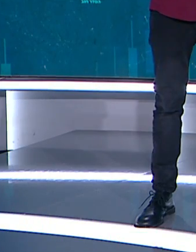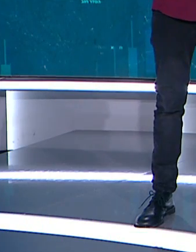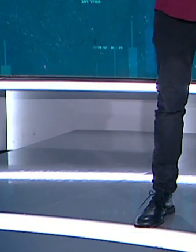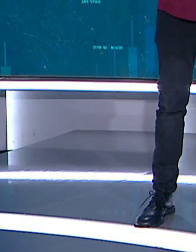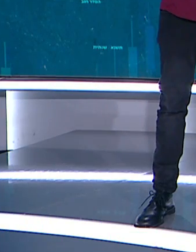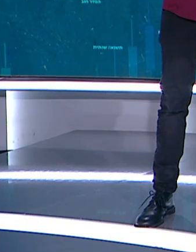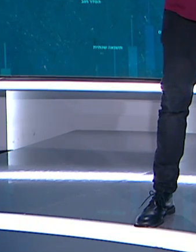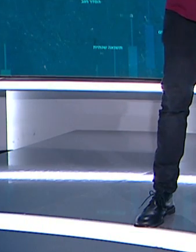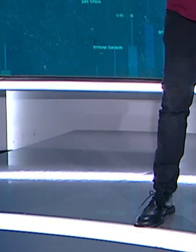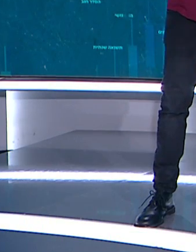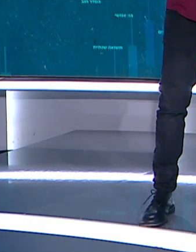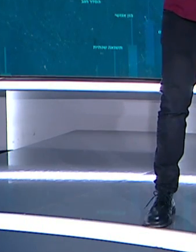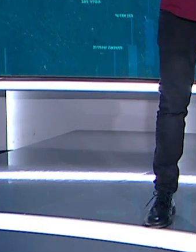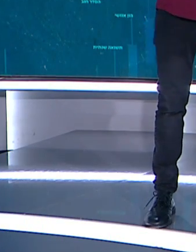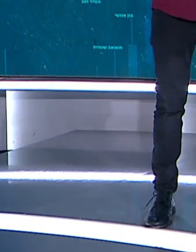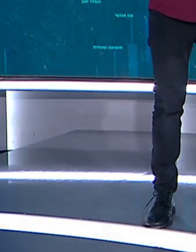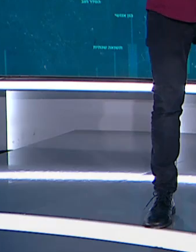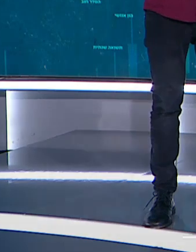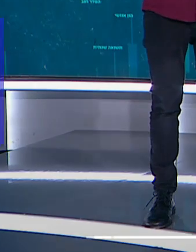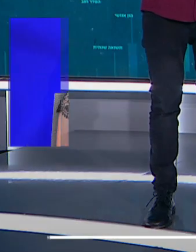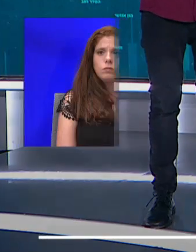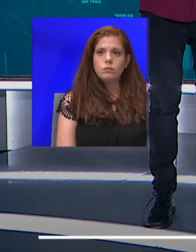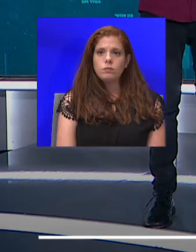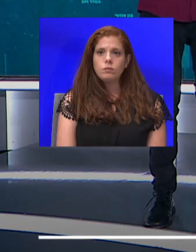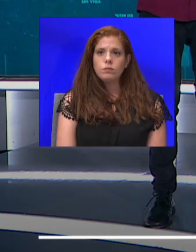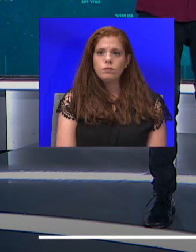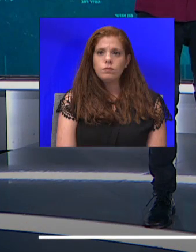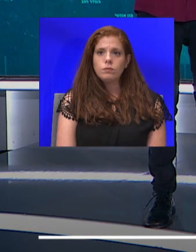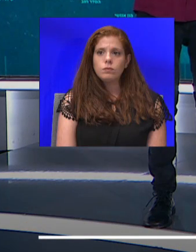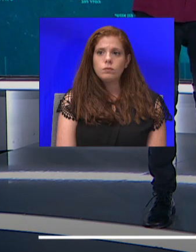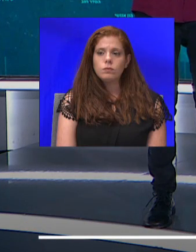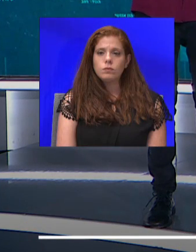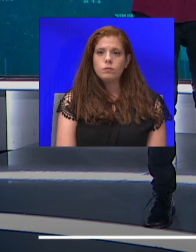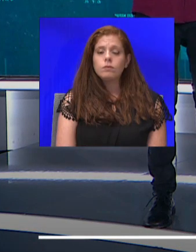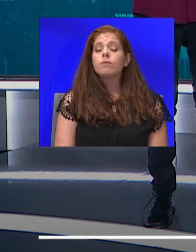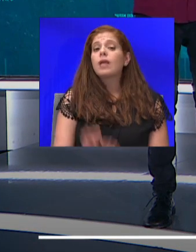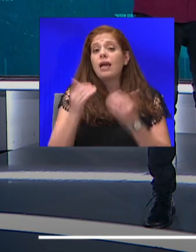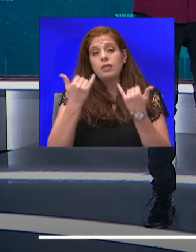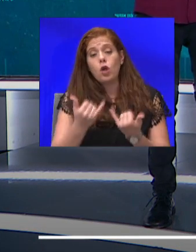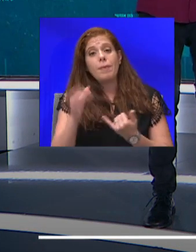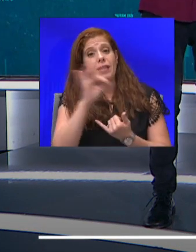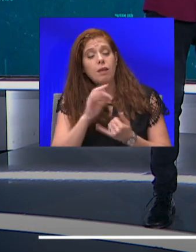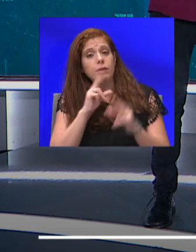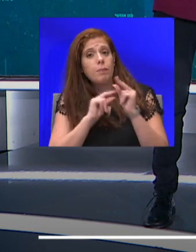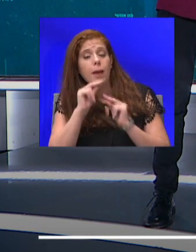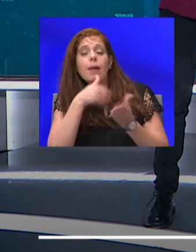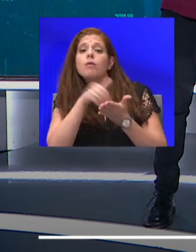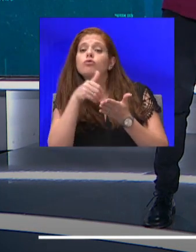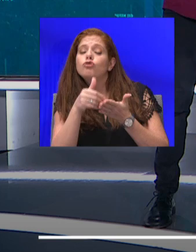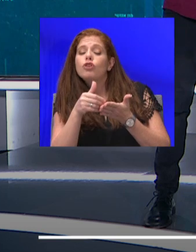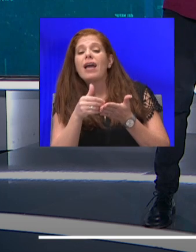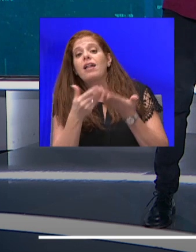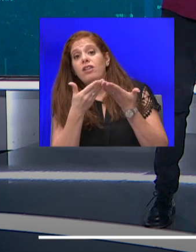אז קבינט הקורונה התכנס היום לדיון סוער שעדיין נמשך על המשך מטווה פתיחת הסגר במוקד הוויכוח השאלה